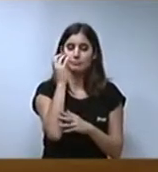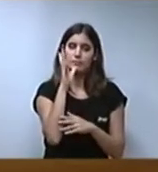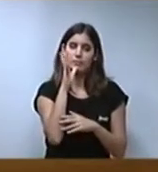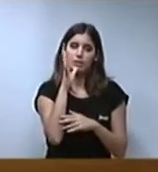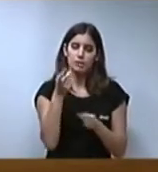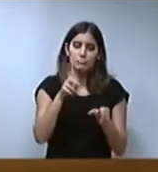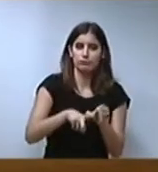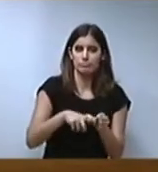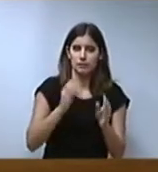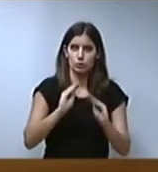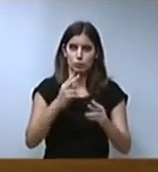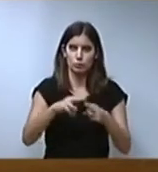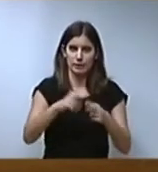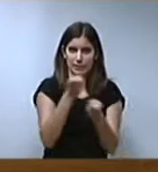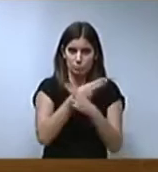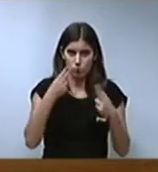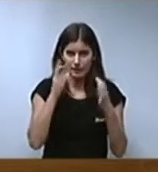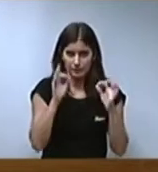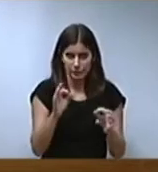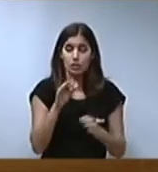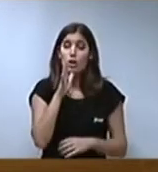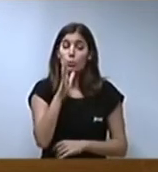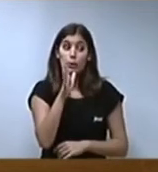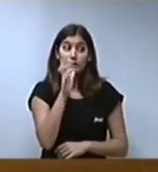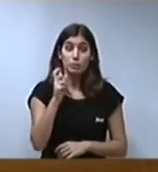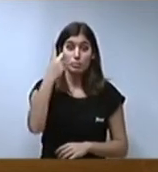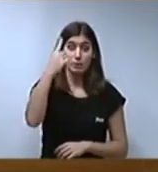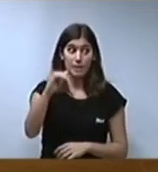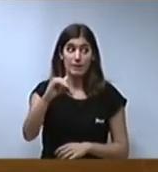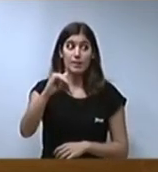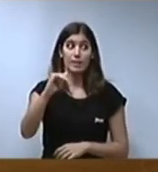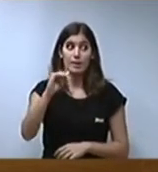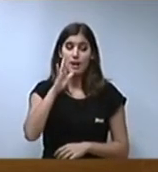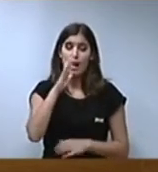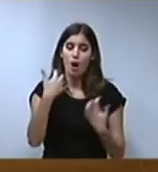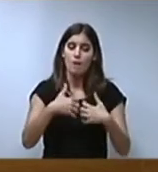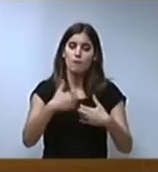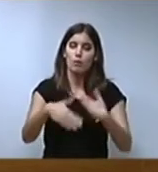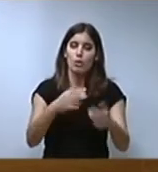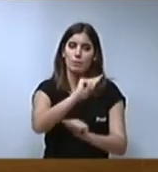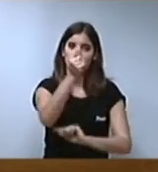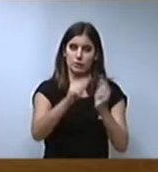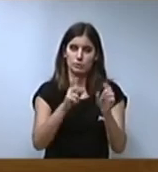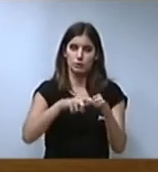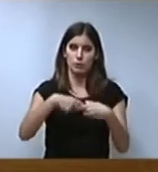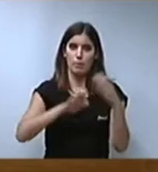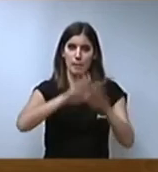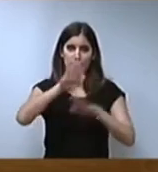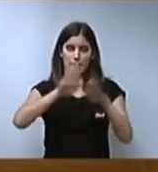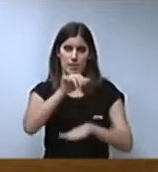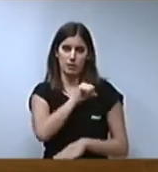'aplicació de les seues polítiques públiques. I per això, per primera vegada, es posaran en funcionament els pressupostos participatius